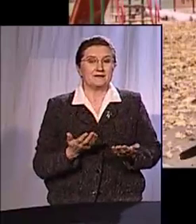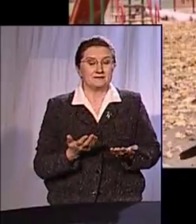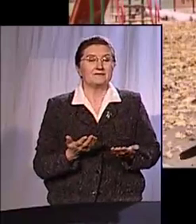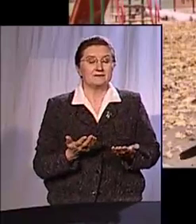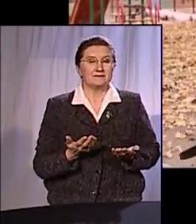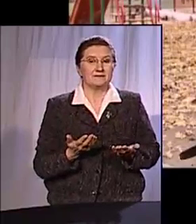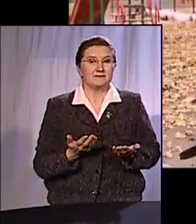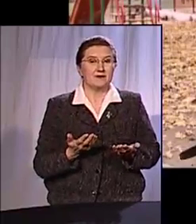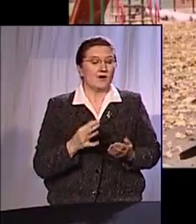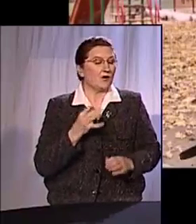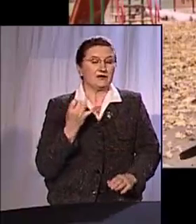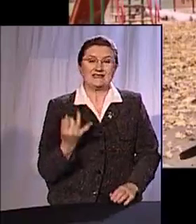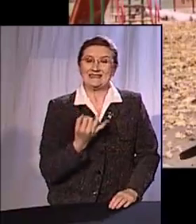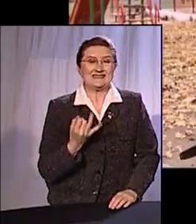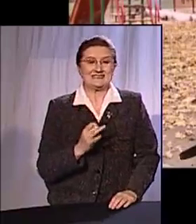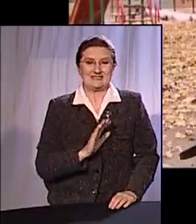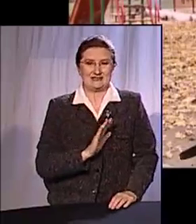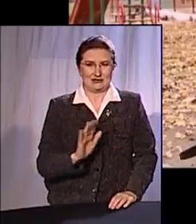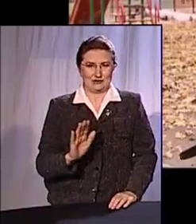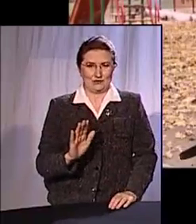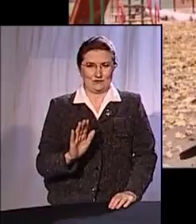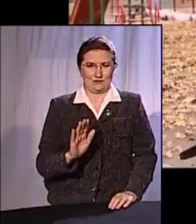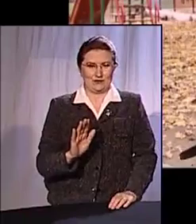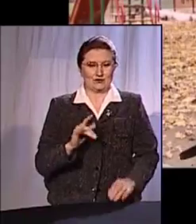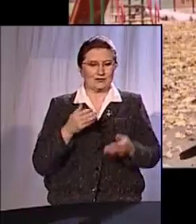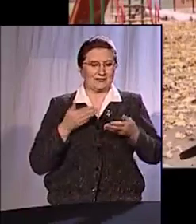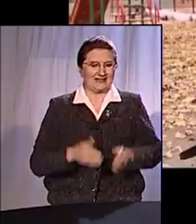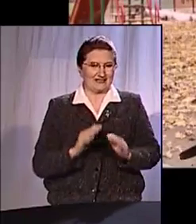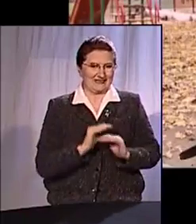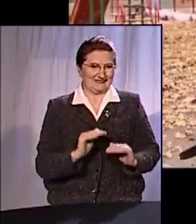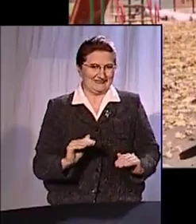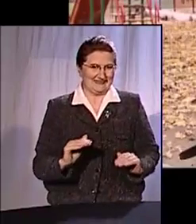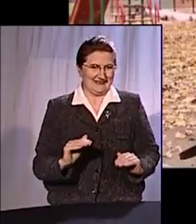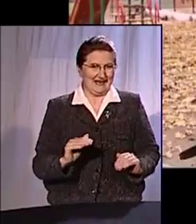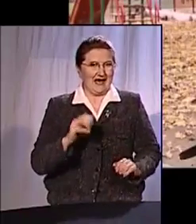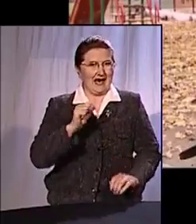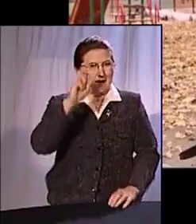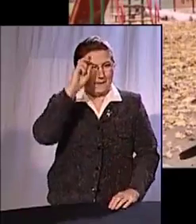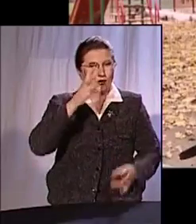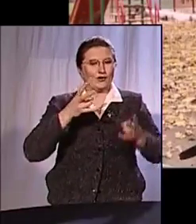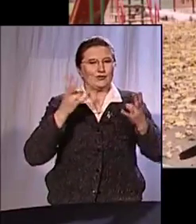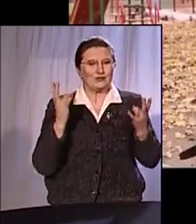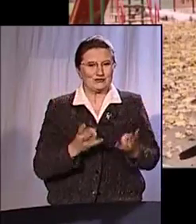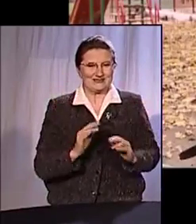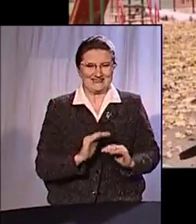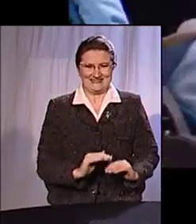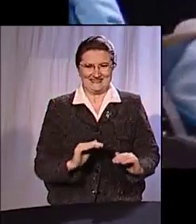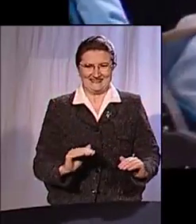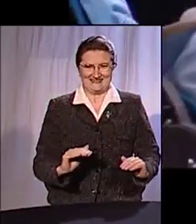И он не заинтересован в прибавлении. А Богу нужны дети.